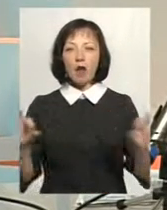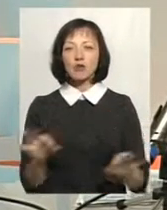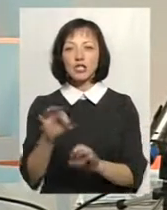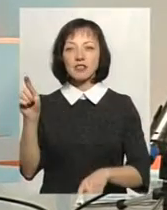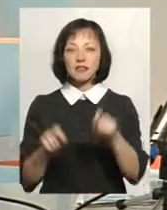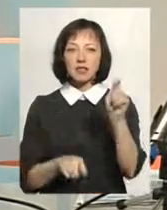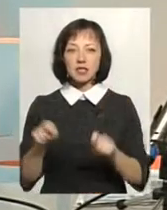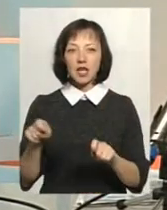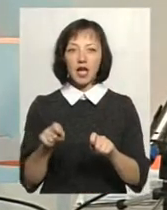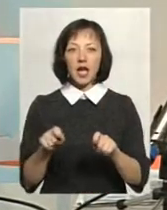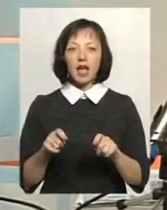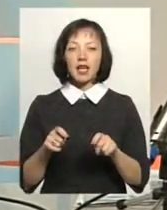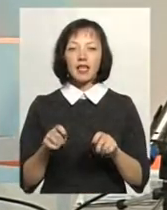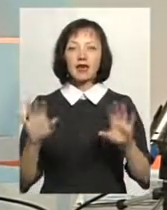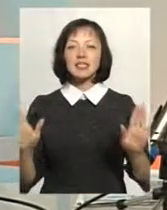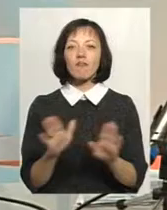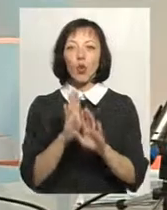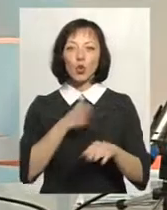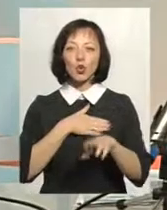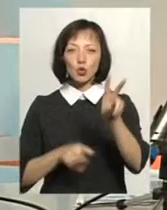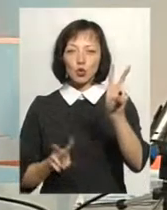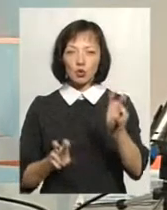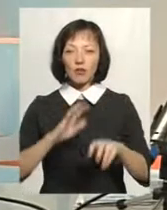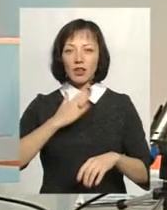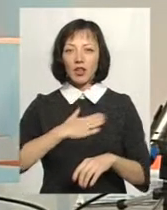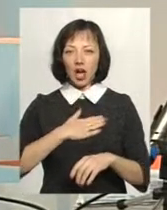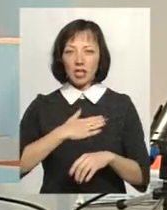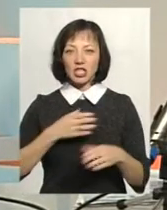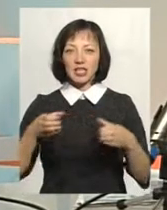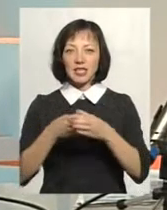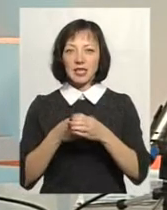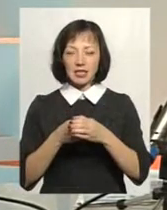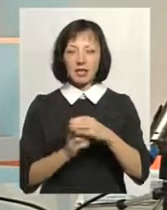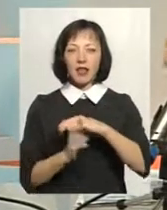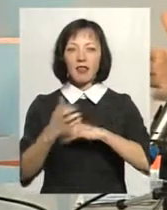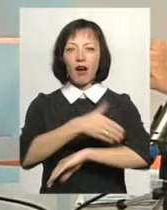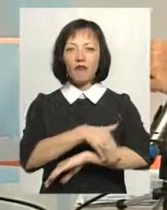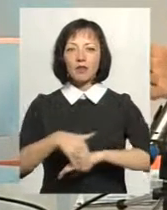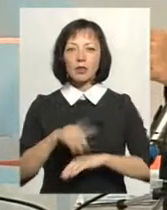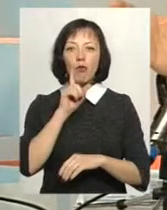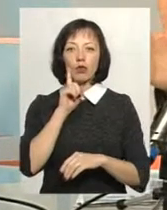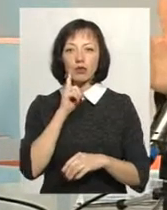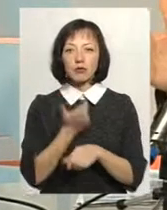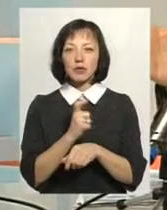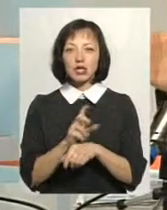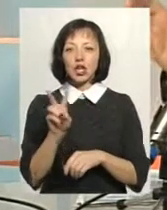фестиваль «Симфонія душі». Він прийшов в однієї з наших церков «Світло для світу» на вулиці Молодіжний. Більше